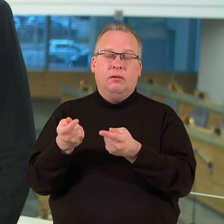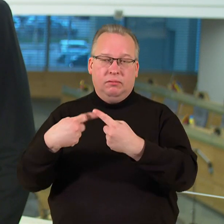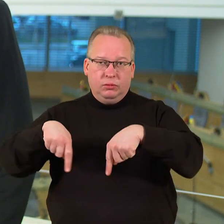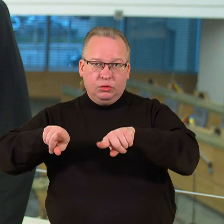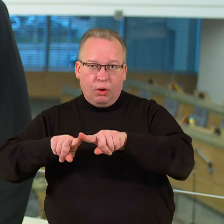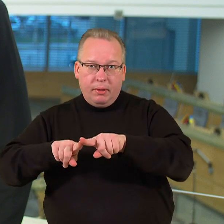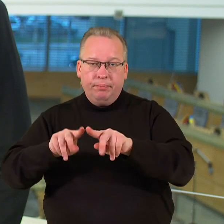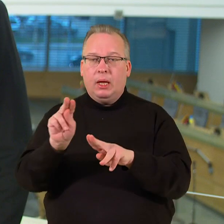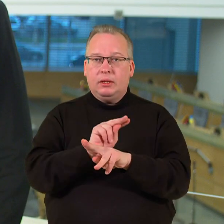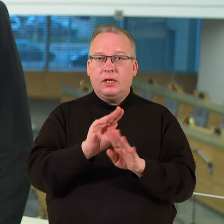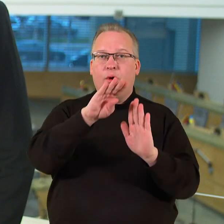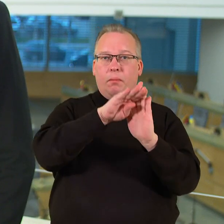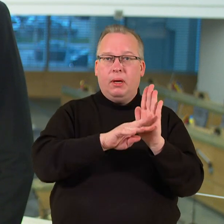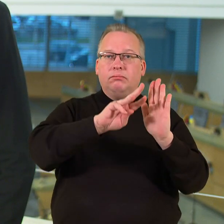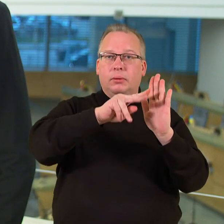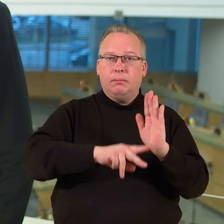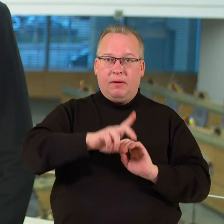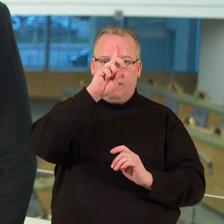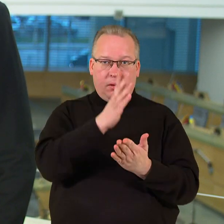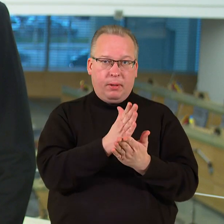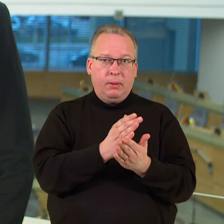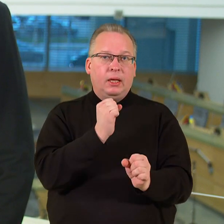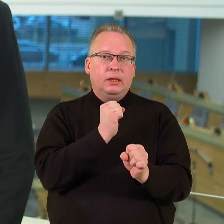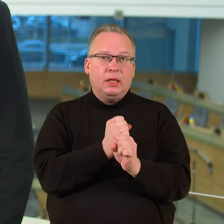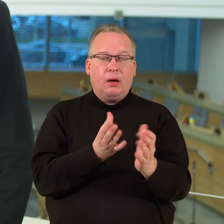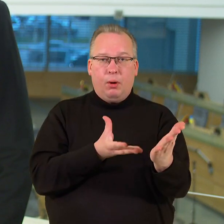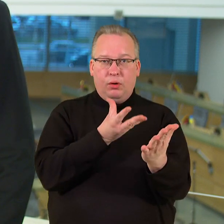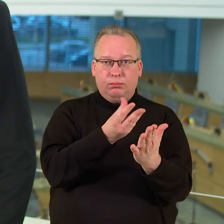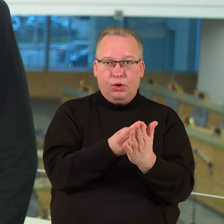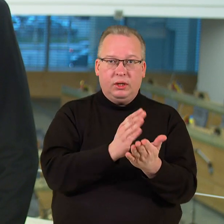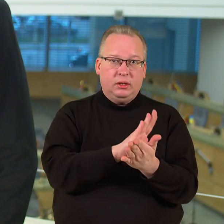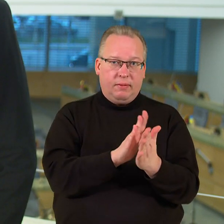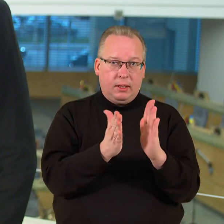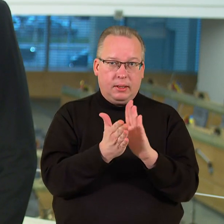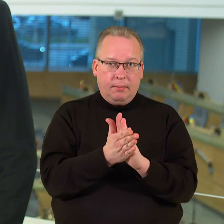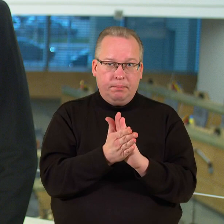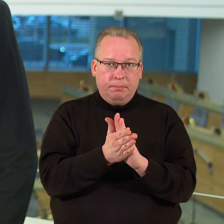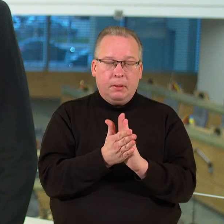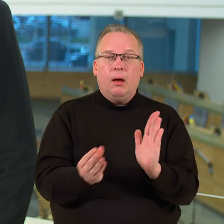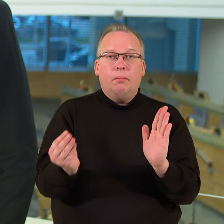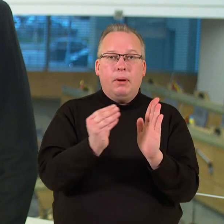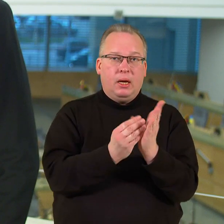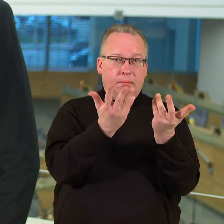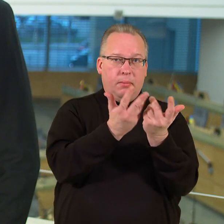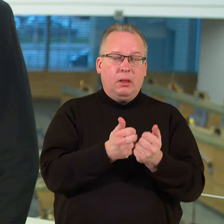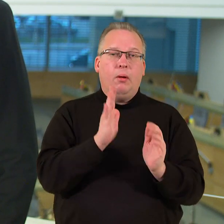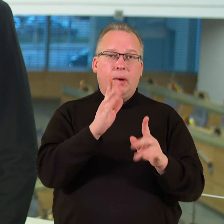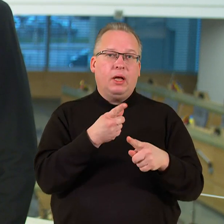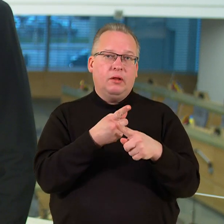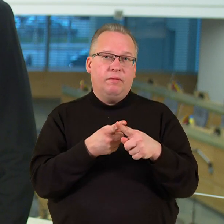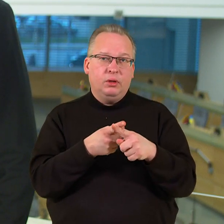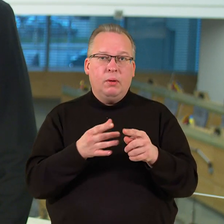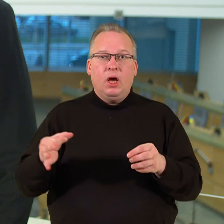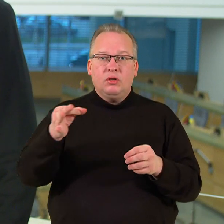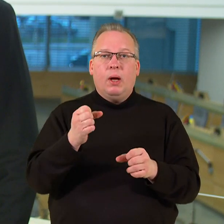Įstatymų pataisų paketu keičiama valstybės tarnautojų darbo apmokėjimo tvarka. Pareiginė alga būtų skaičiuojama pagal vidutinį